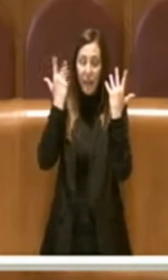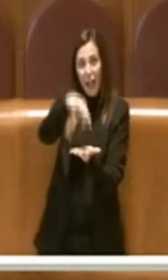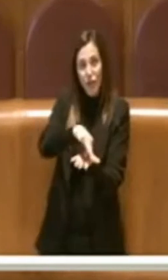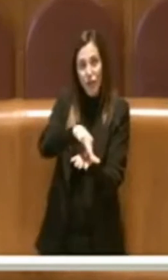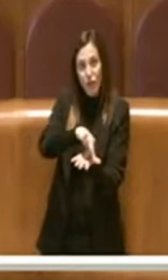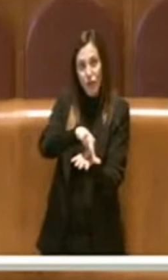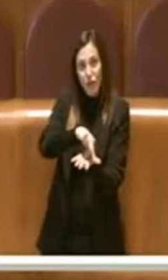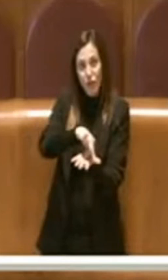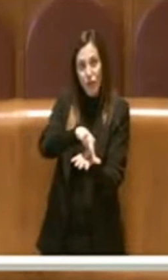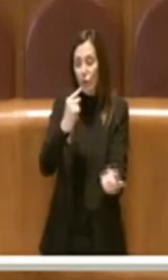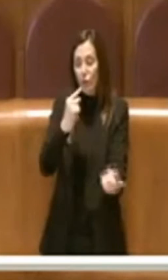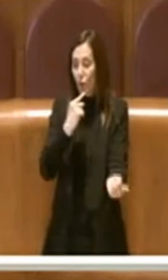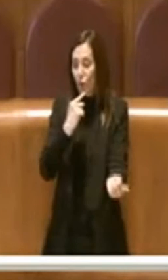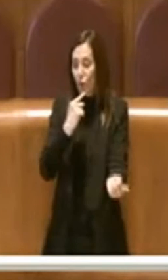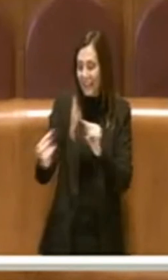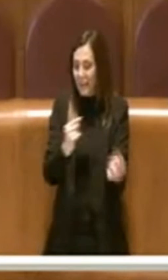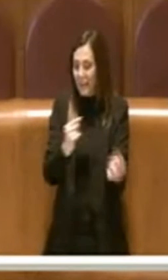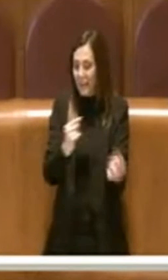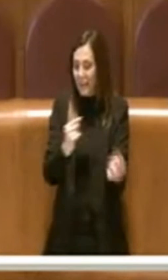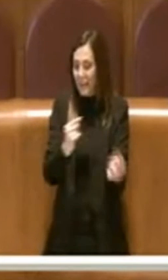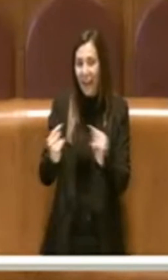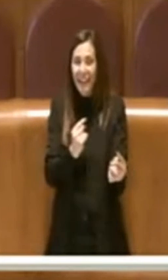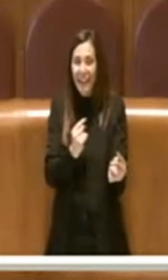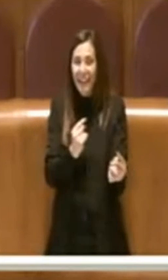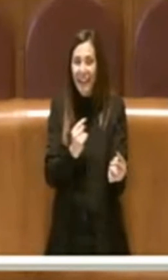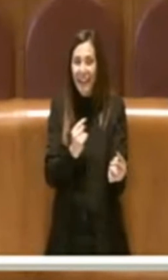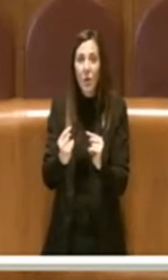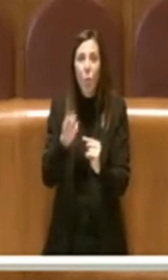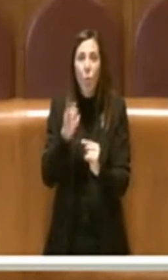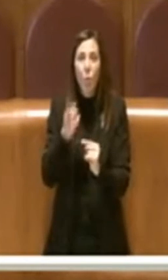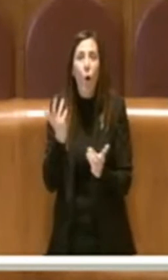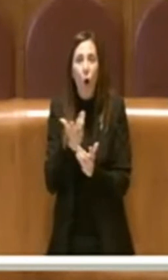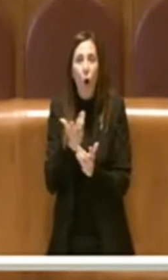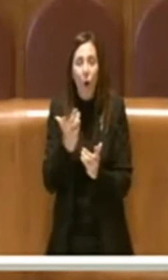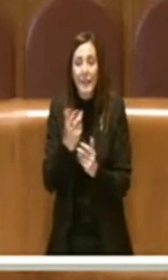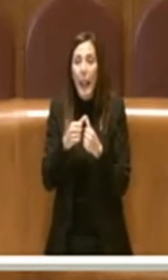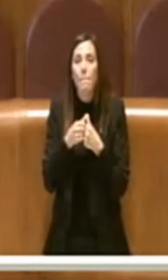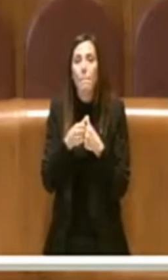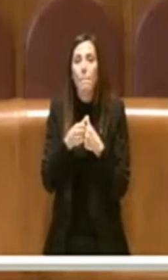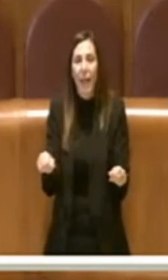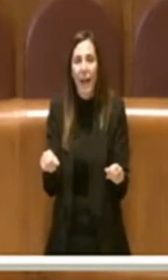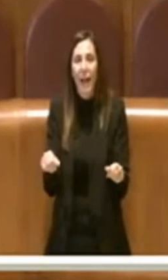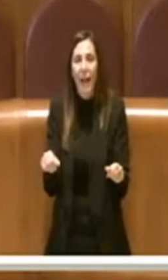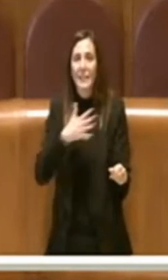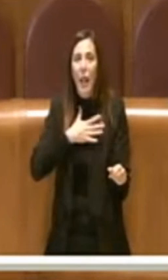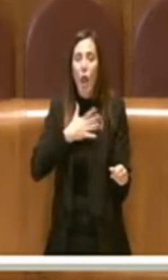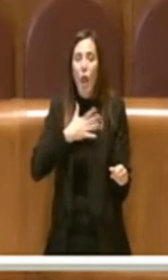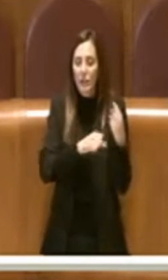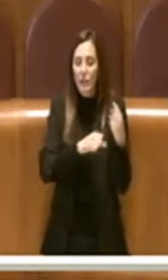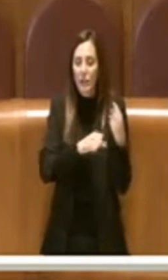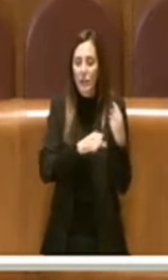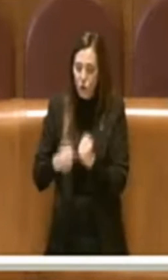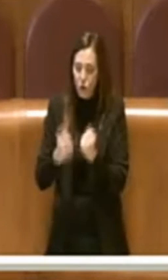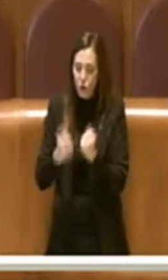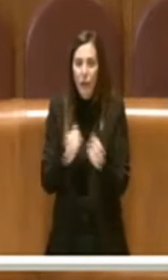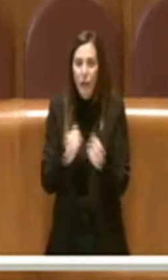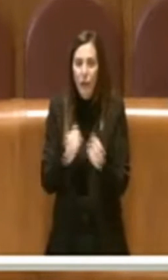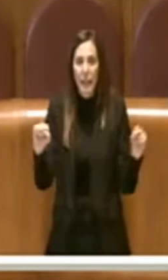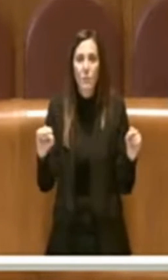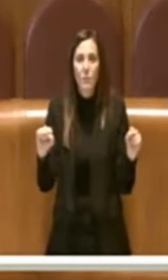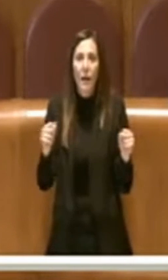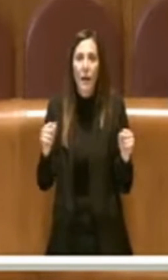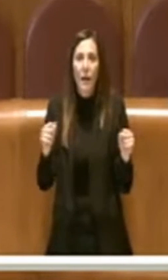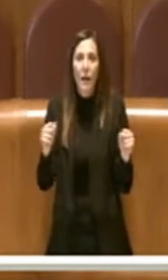del dibattito quello che dovrebbe essere diciamo la base delle nostre istituzioni democratiche e quindi